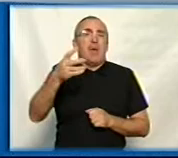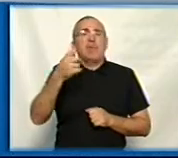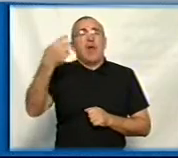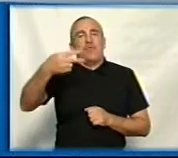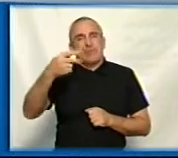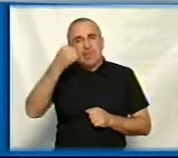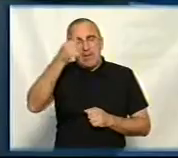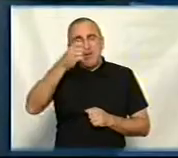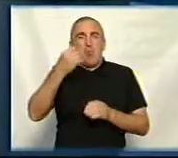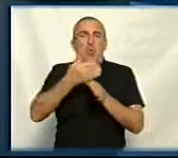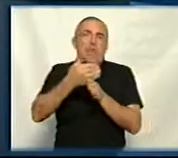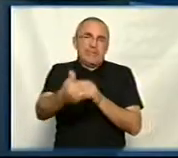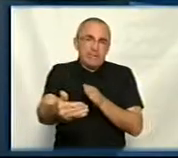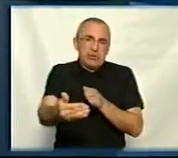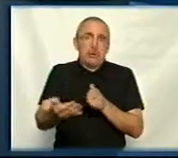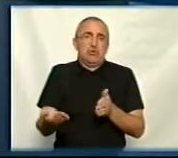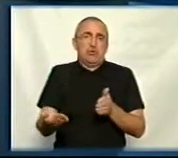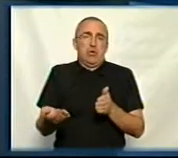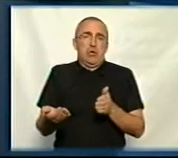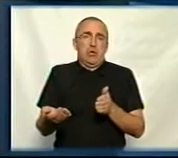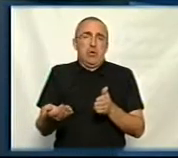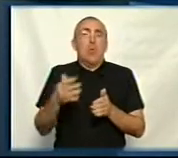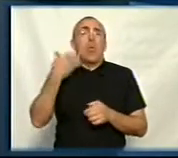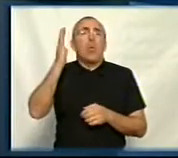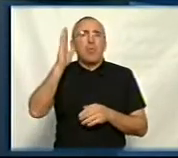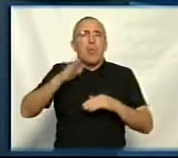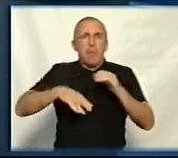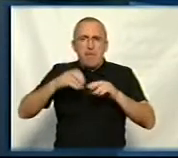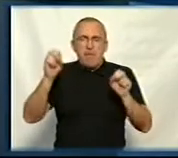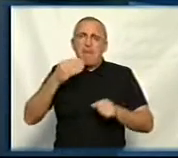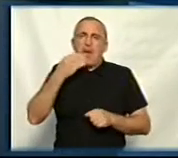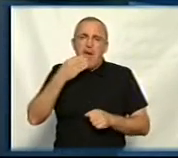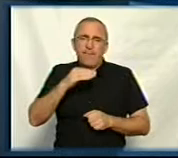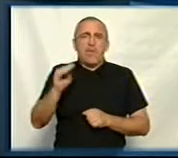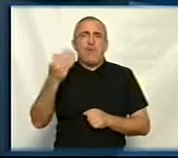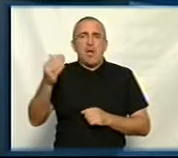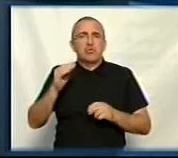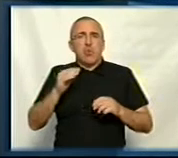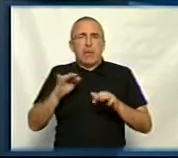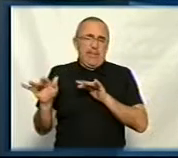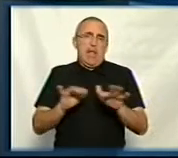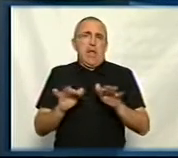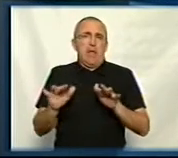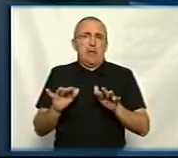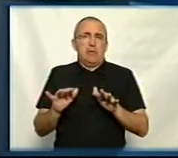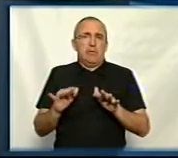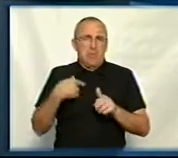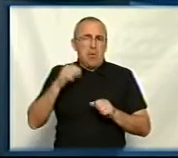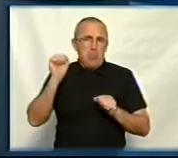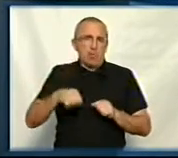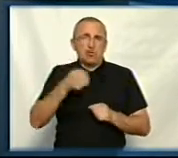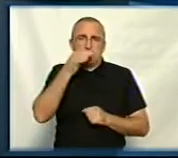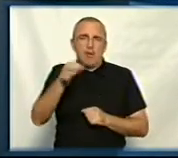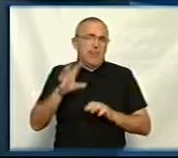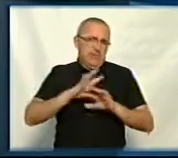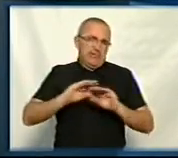-й рік, можливо, пізніше. Тобто, коли буде практичний ефект від вашої діяльності. Тобто, ми тепер можемо сказати